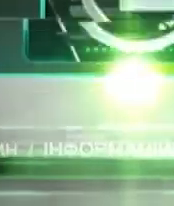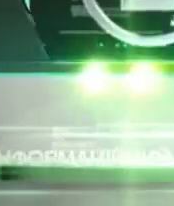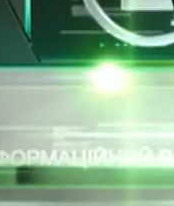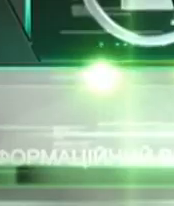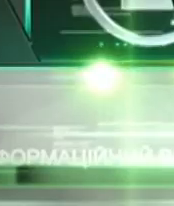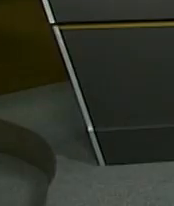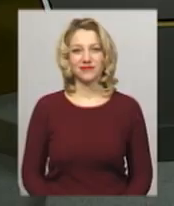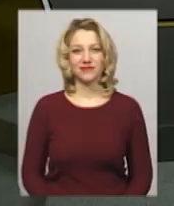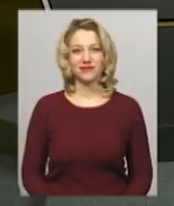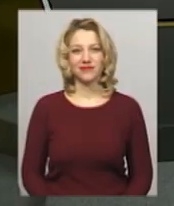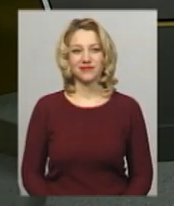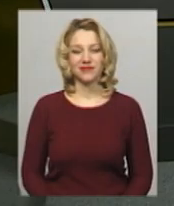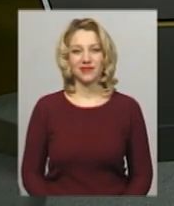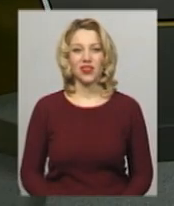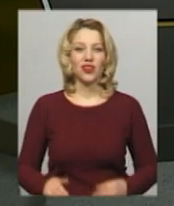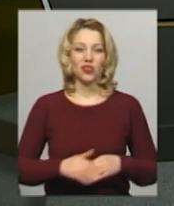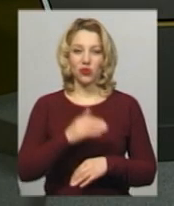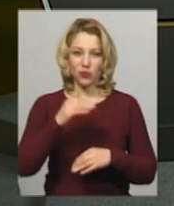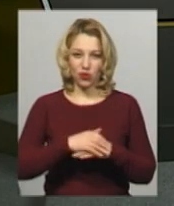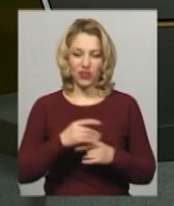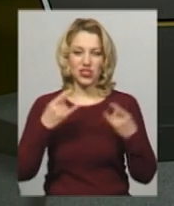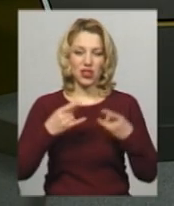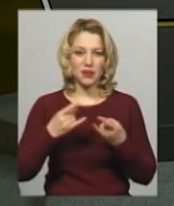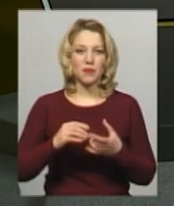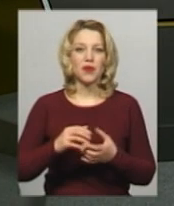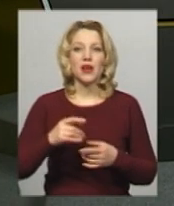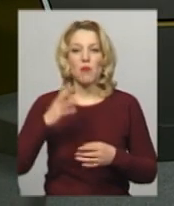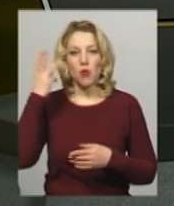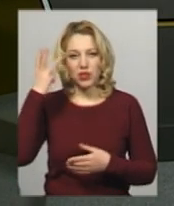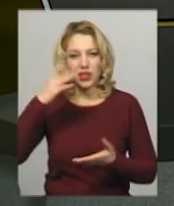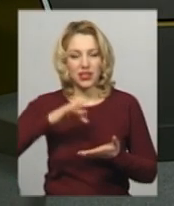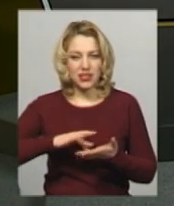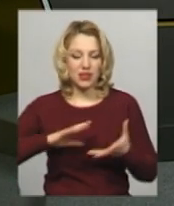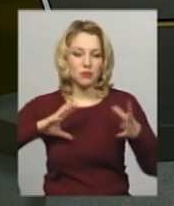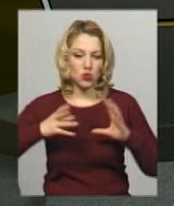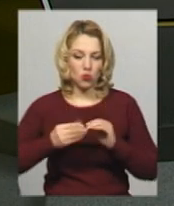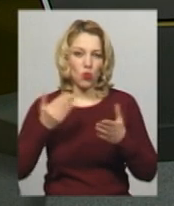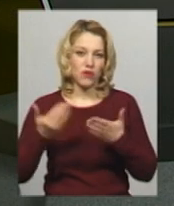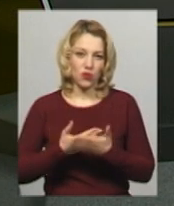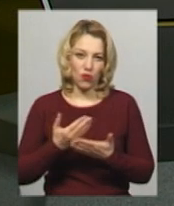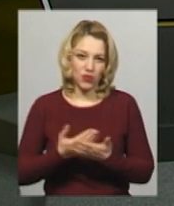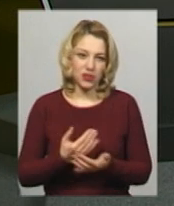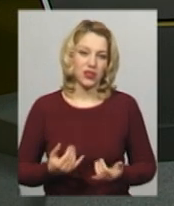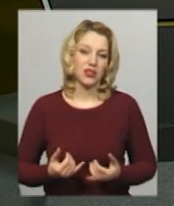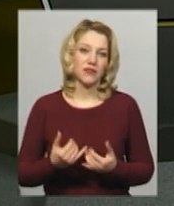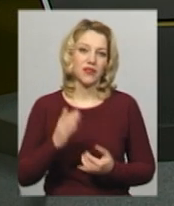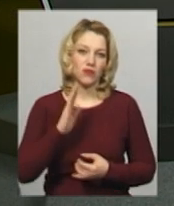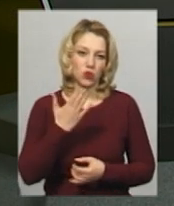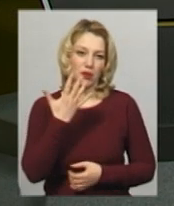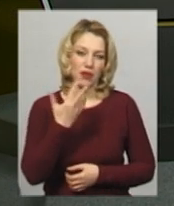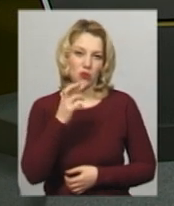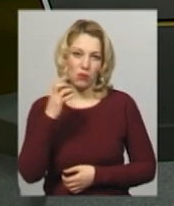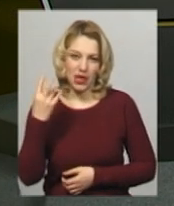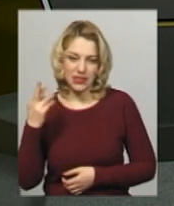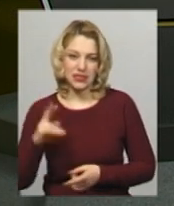Музика Доброго вечора, в ефірі Суспільного мовника «Поділля Центр» підсумковий випуск новин вівторка, 5 березня. Для вас